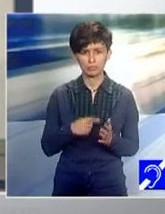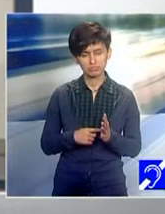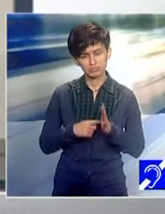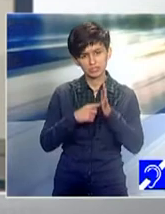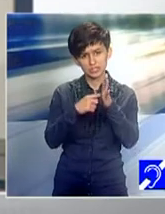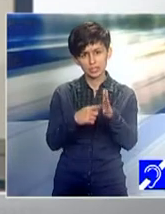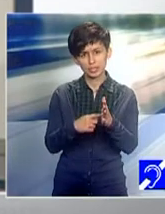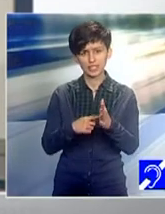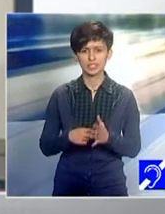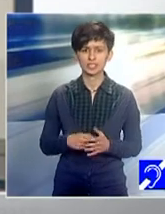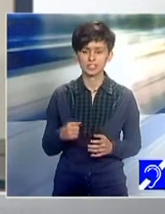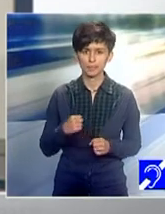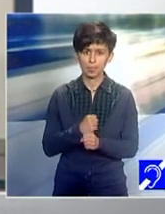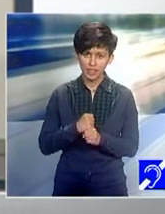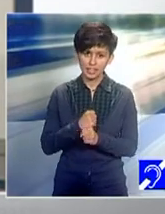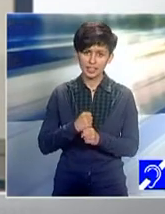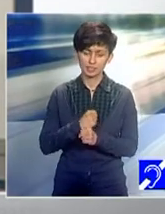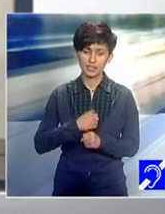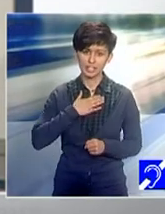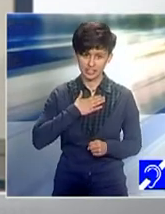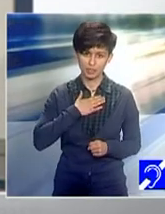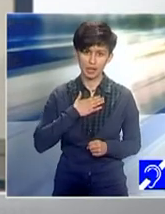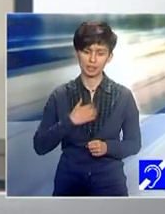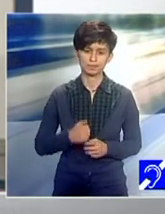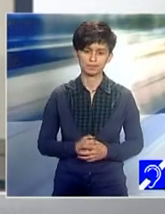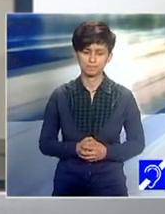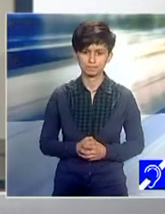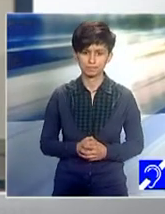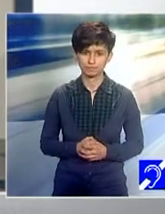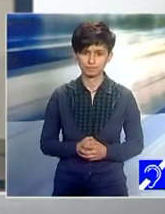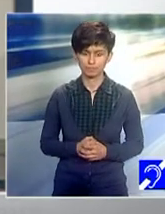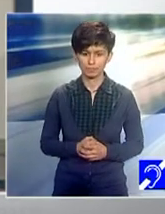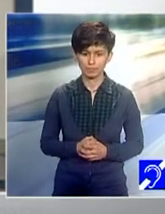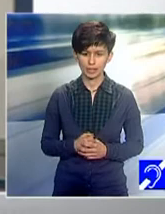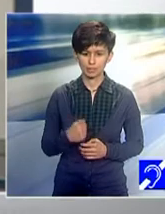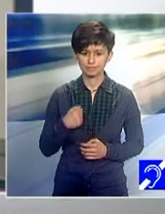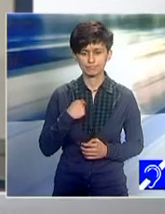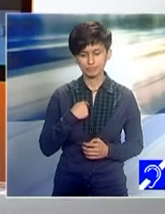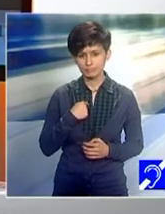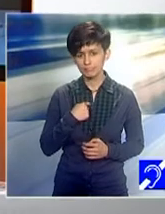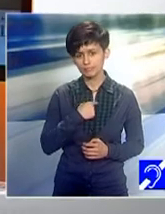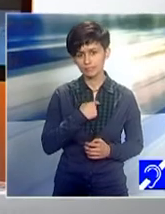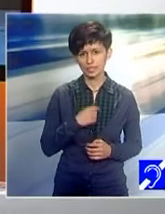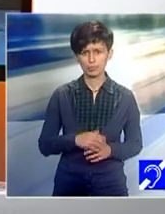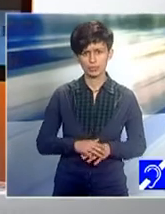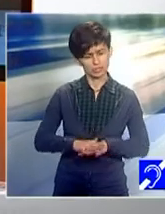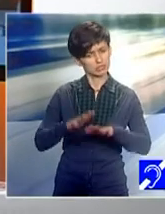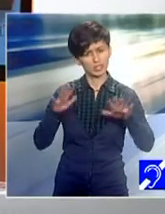experiența proprie, dar și să alergesc orizontul meu cu alte